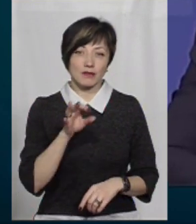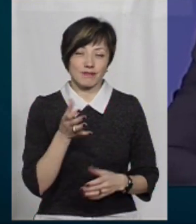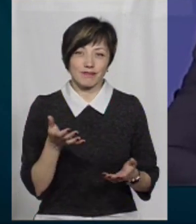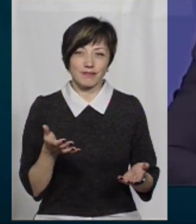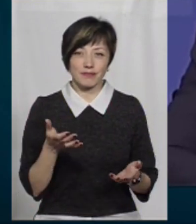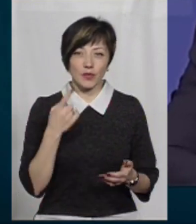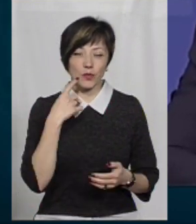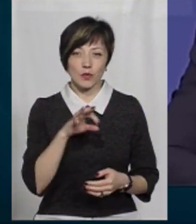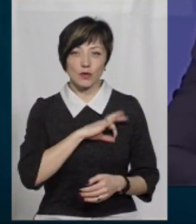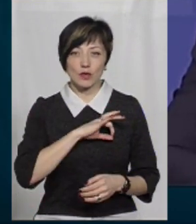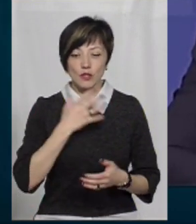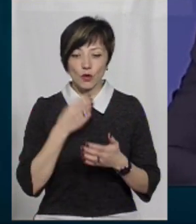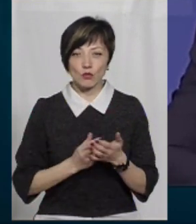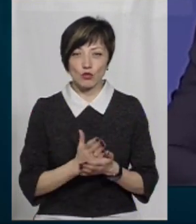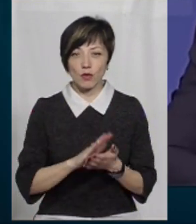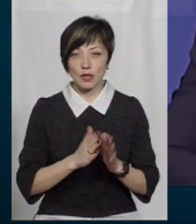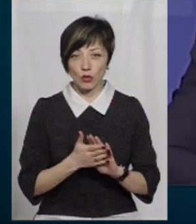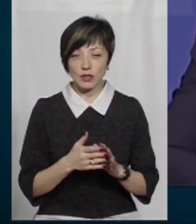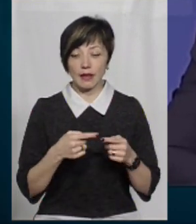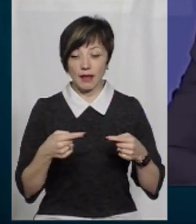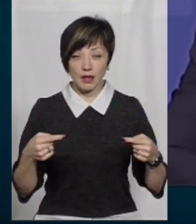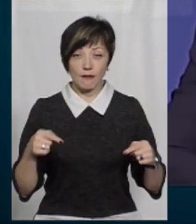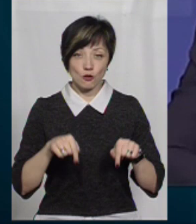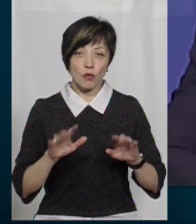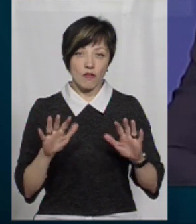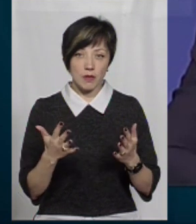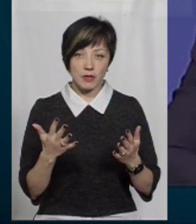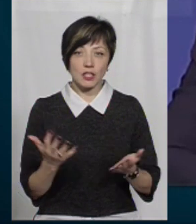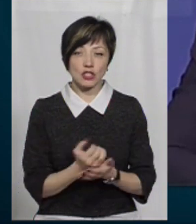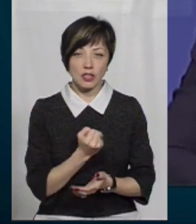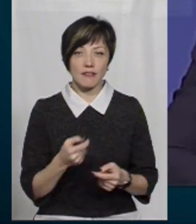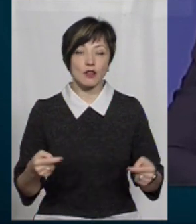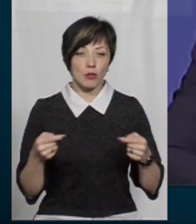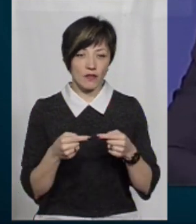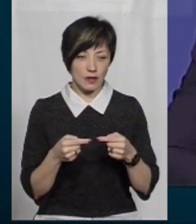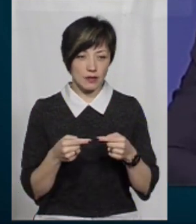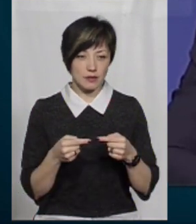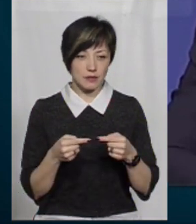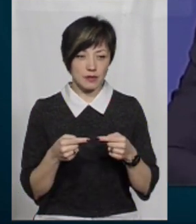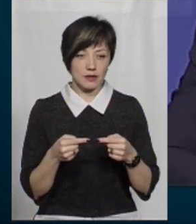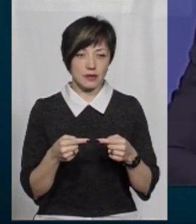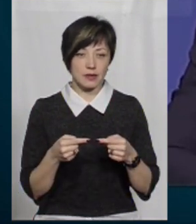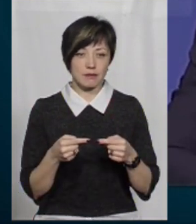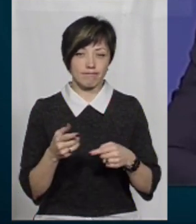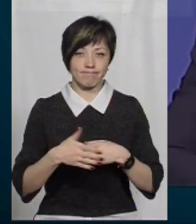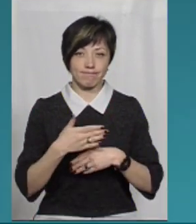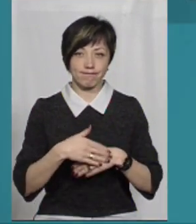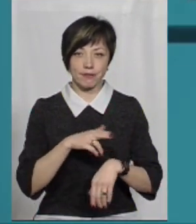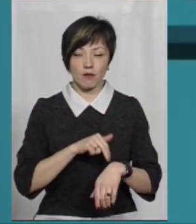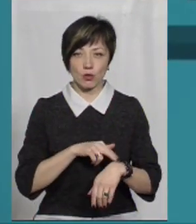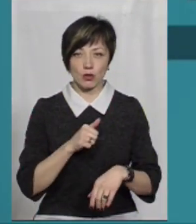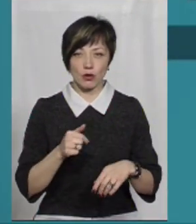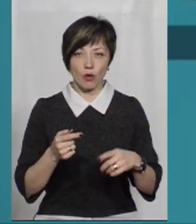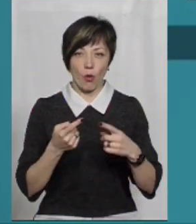своїми службовими встановочами і так далі, і в цьому випадку вони знайшли відповідне реагування правоохоронних органів.